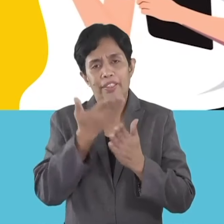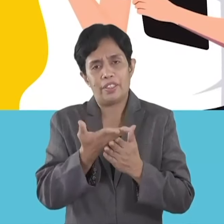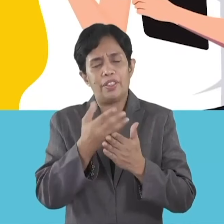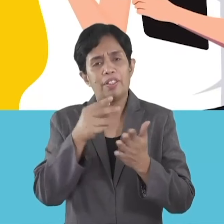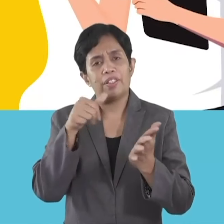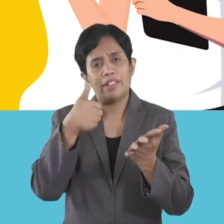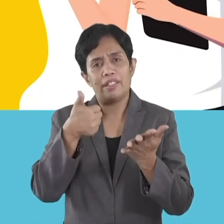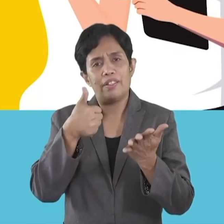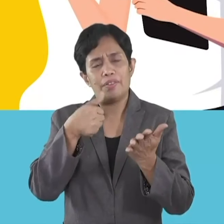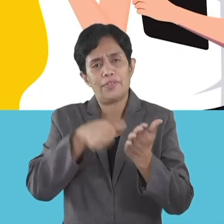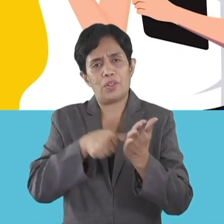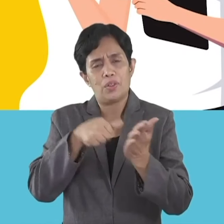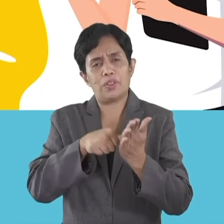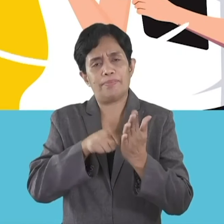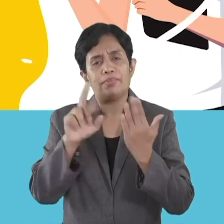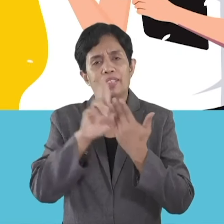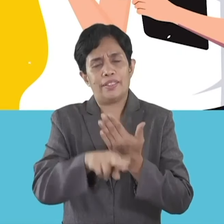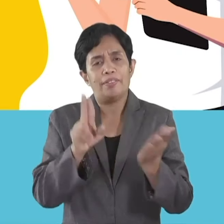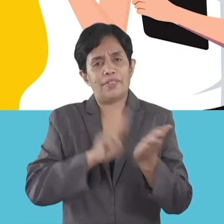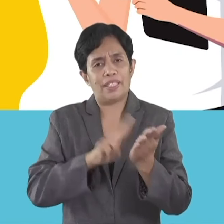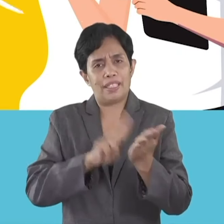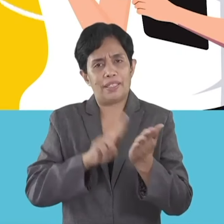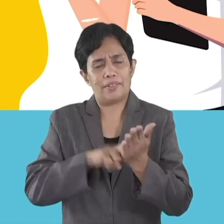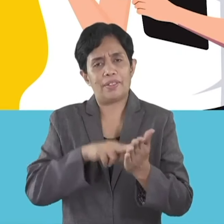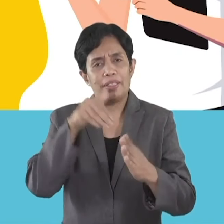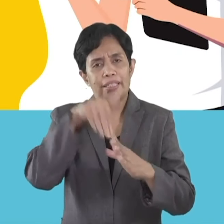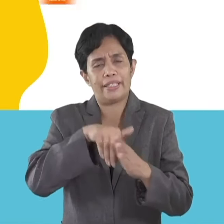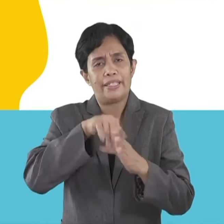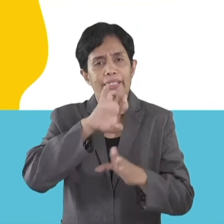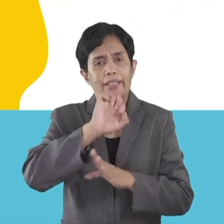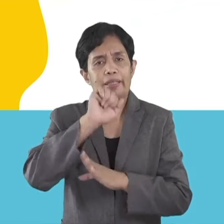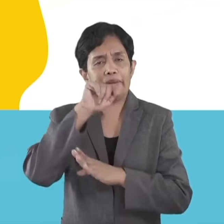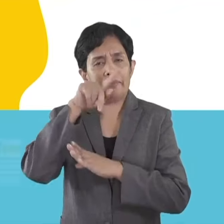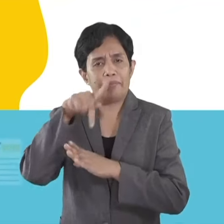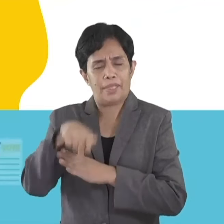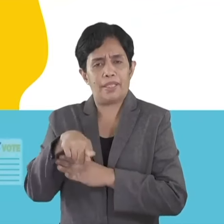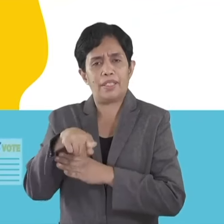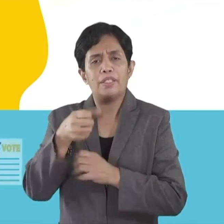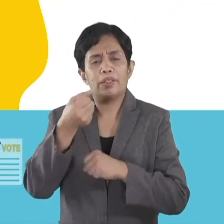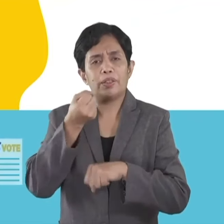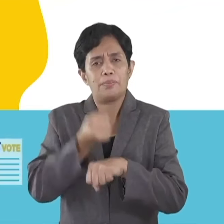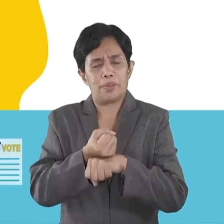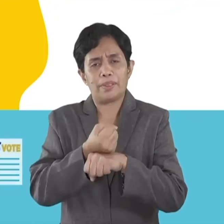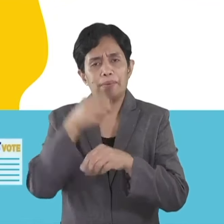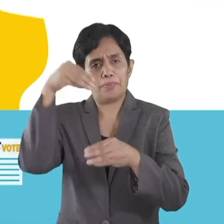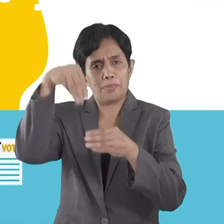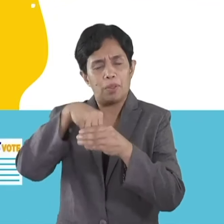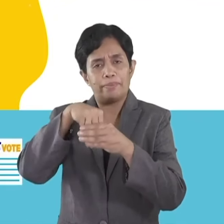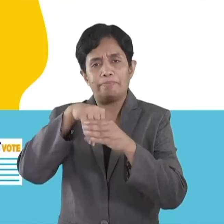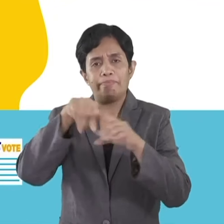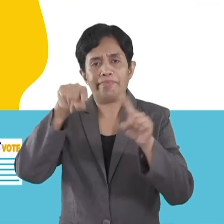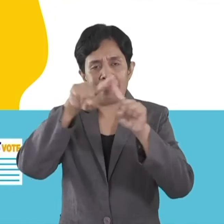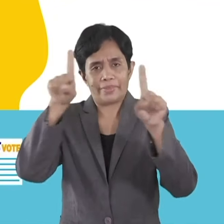Pagkahuman o pagboto, ibalik nimo ang na-fillout nga balota sa EAPP support staff nga maoy